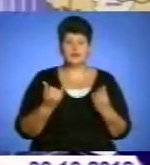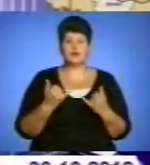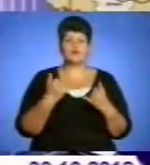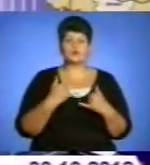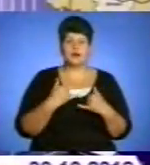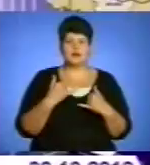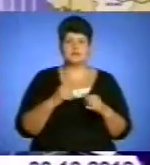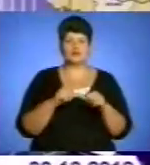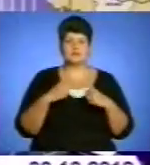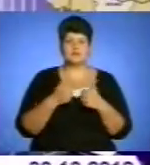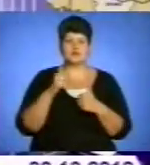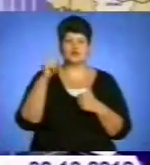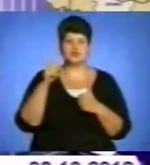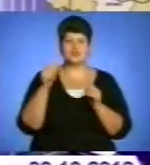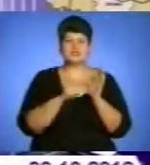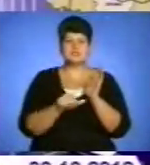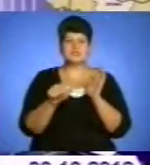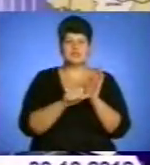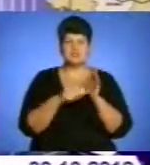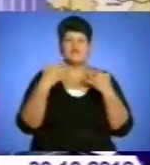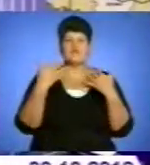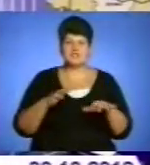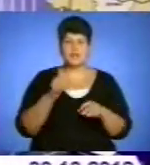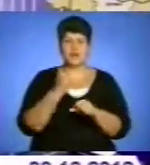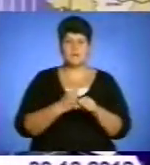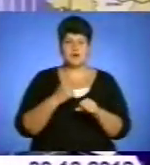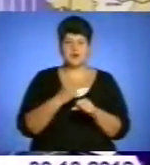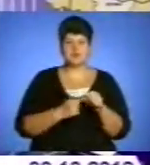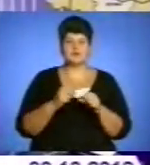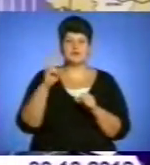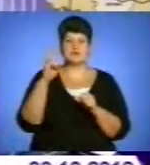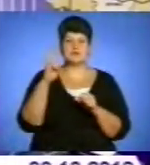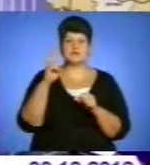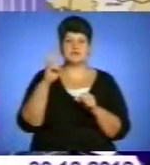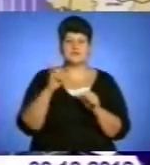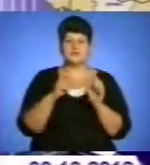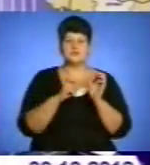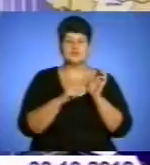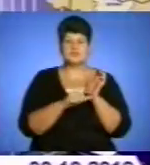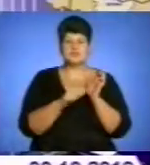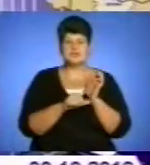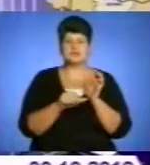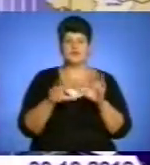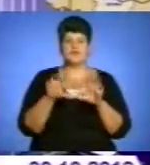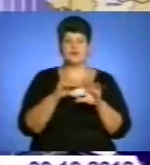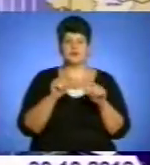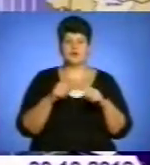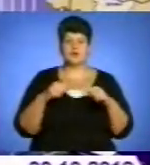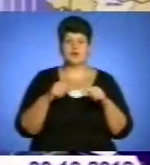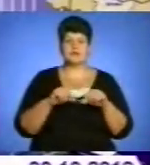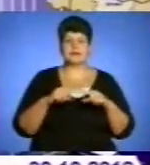в емісії номер 166. Вже опрацьовано 260 виборчих дільниць і опрацьовані